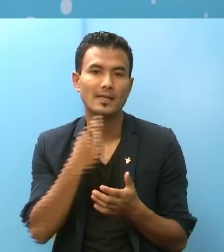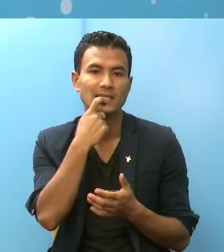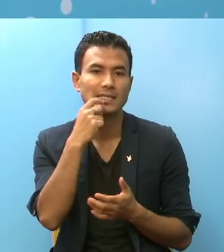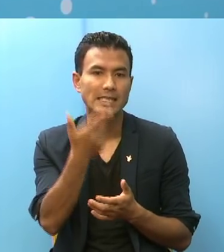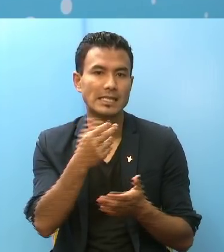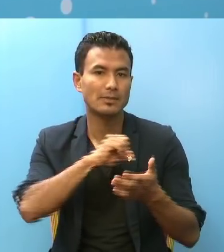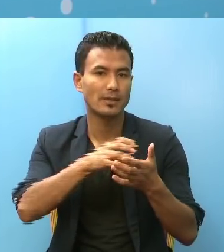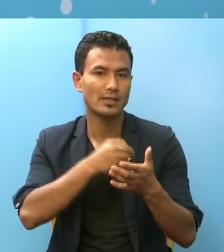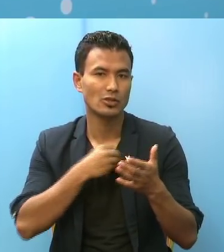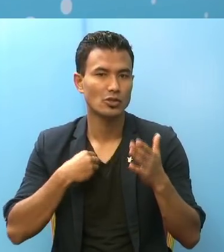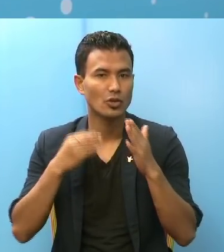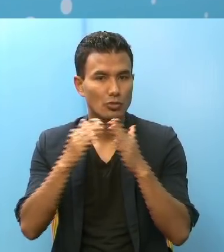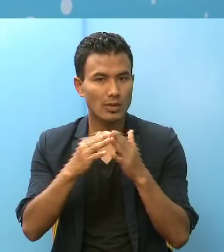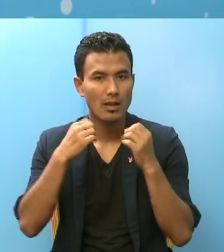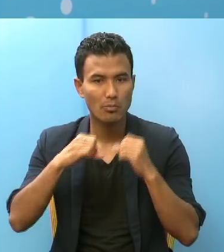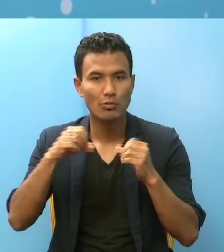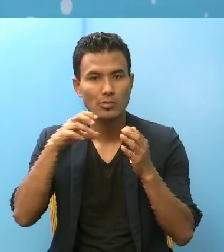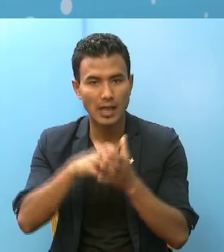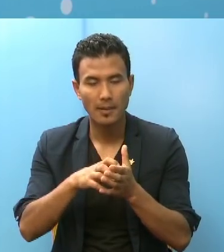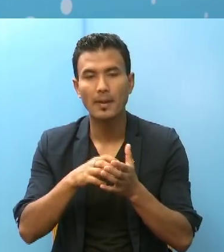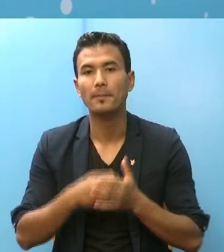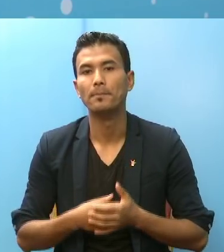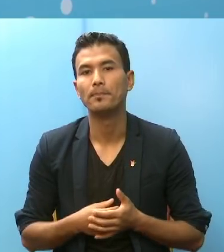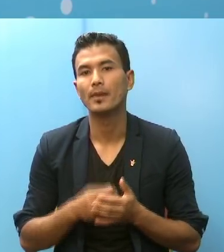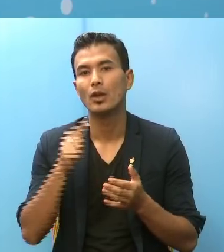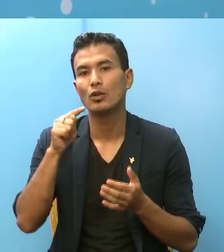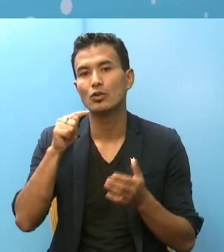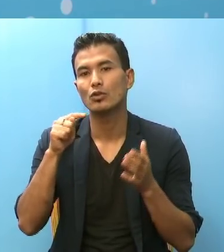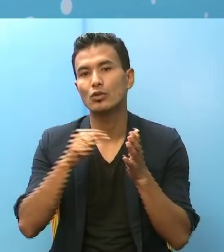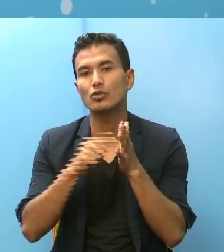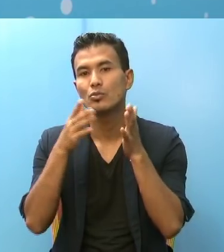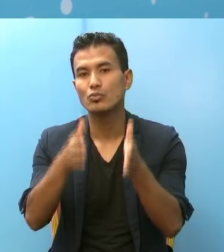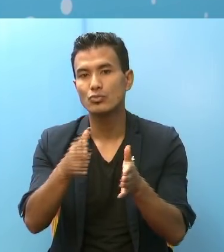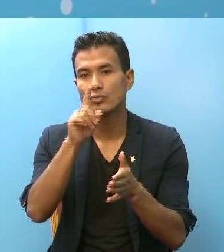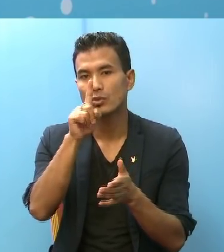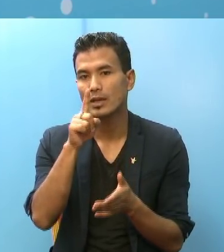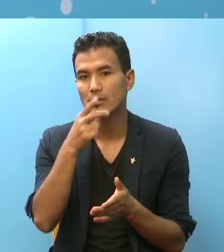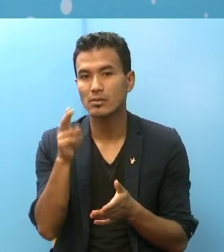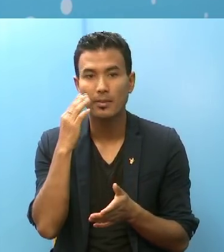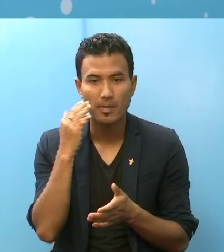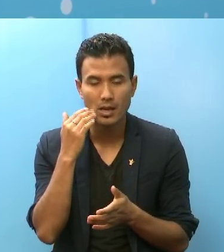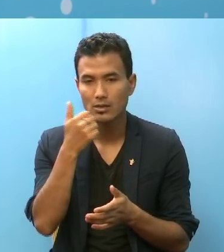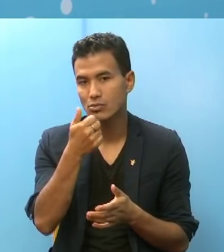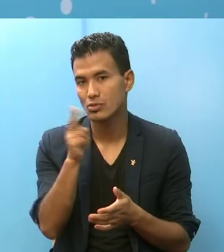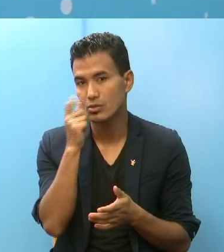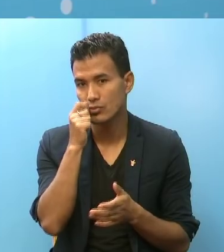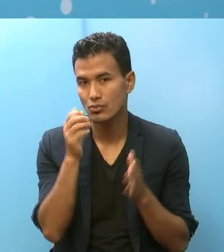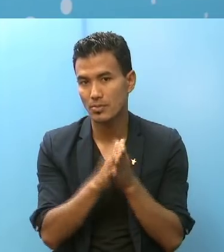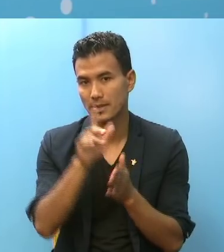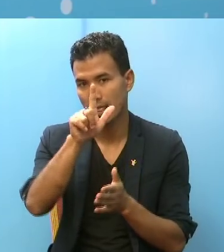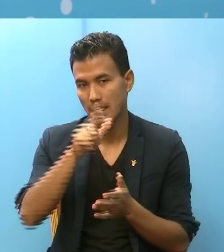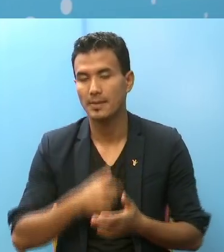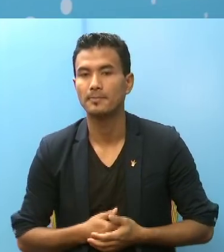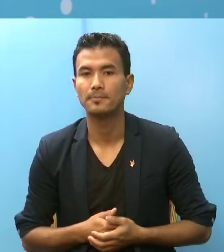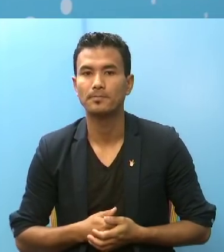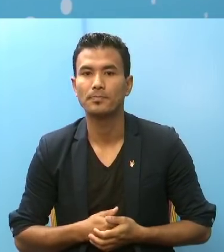प्रादेशिक अस्पताल प्रयोक्षाला मां कंचंपुरको एक जना महिलार जना पुरुषगरी साथ जना